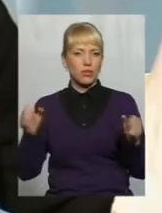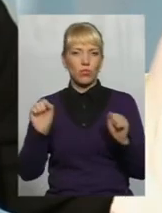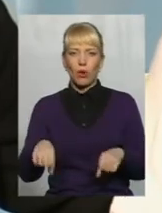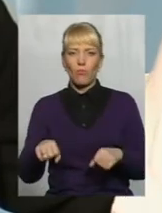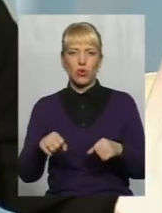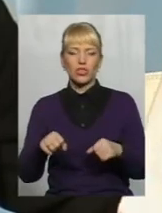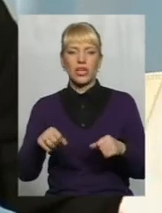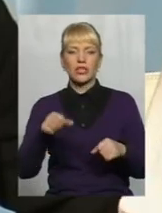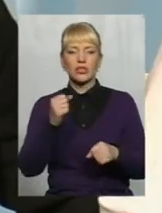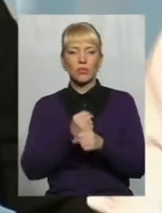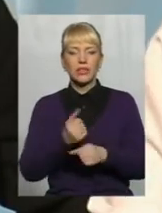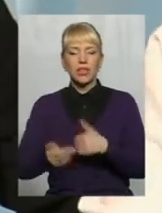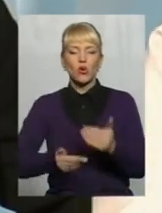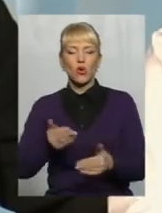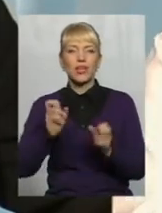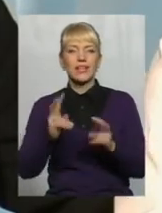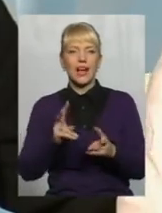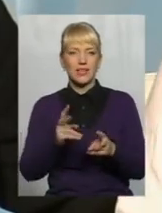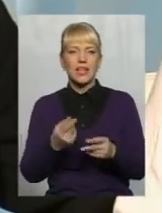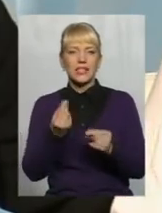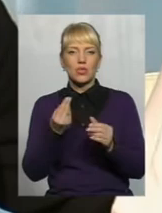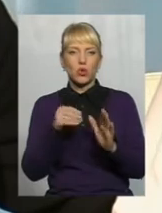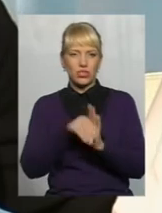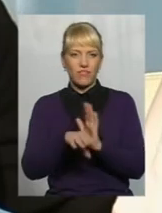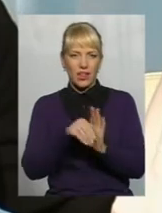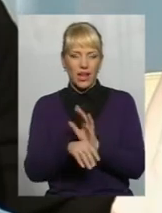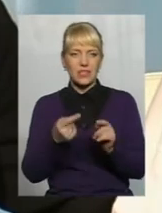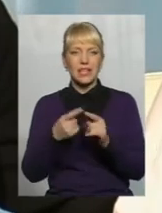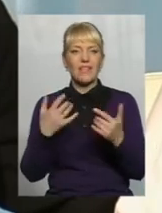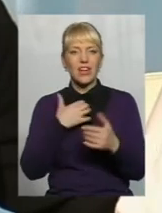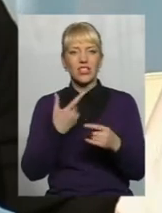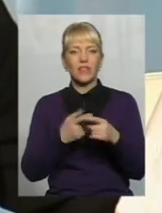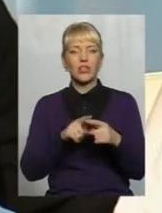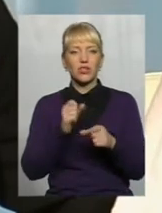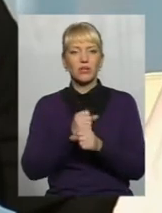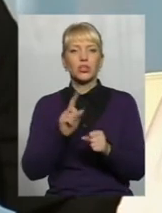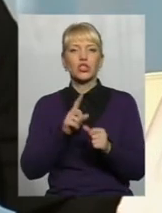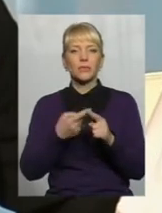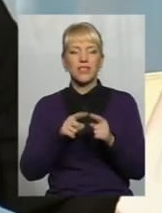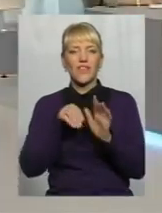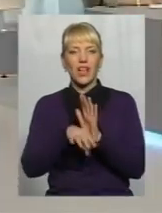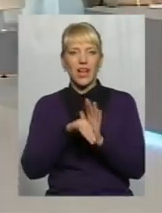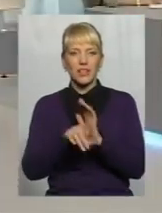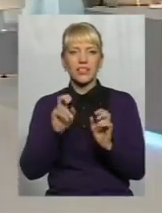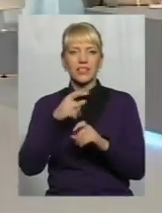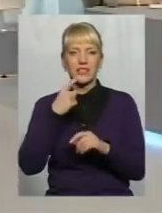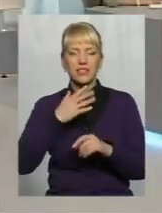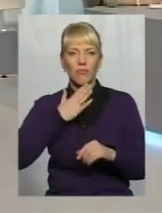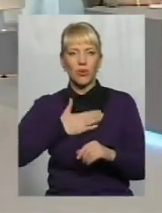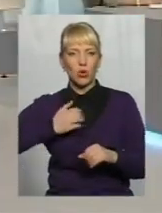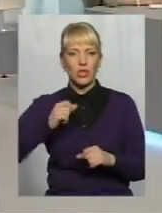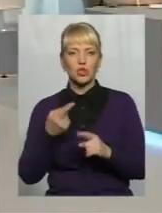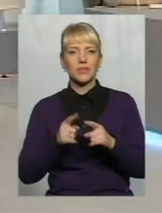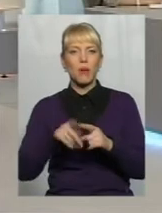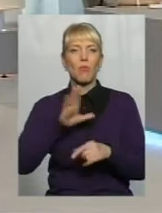яким чином ці кошти вкласти І сьогодні дуже важливо зробити так, щоб ці вкладення, як сказав мій колега Щоб це була вудка для того,